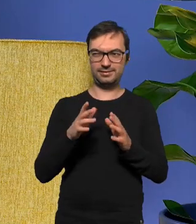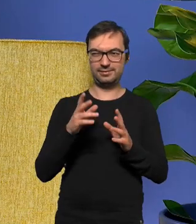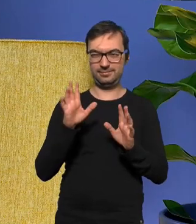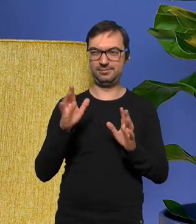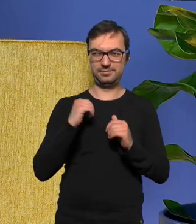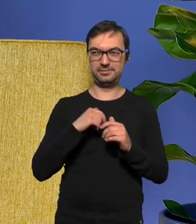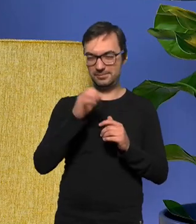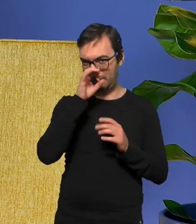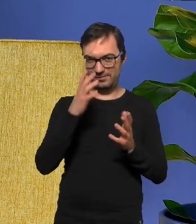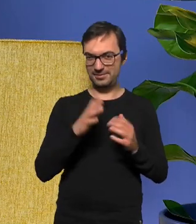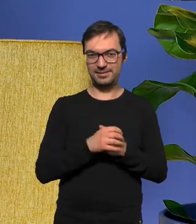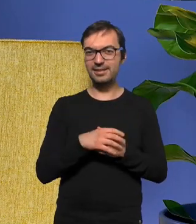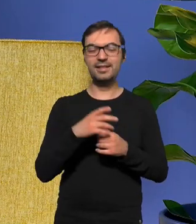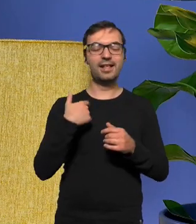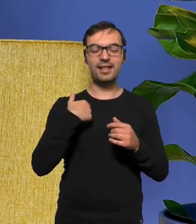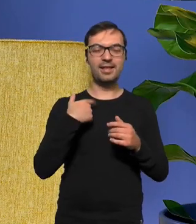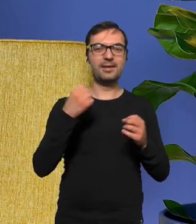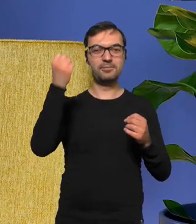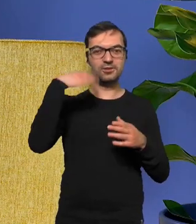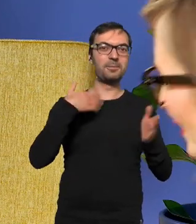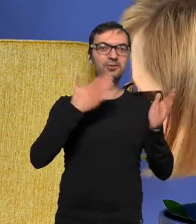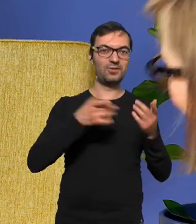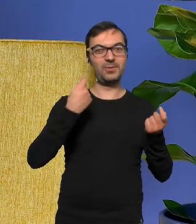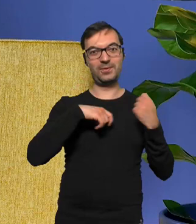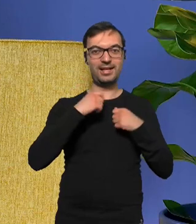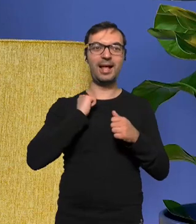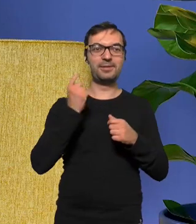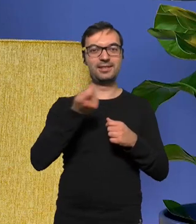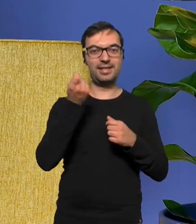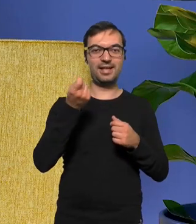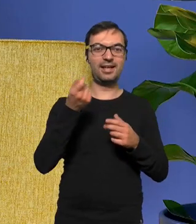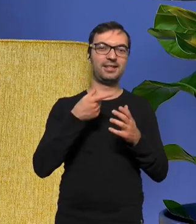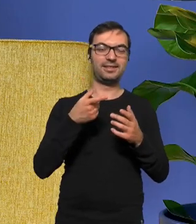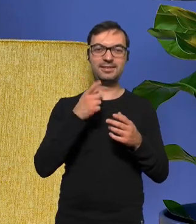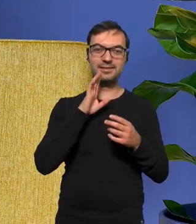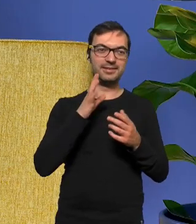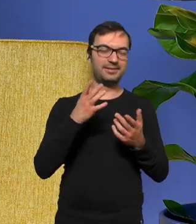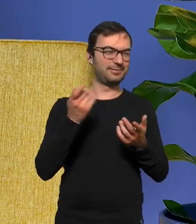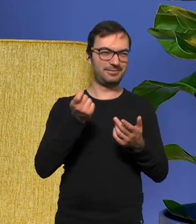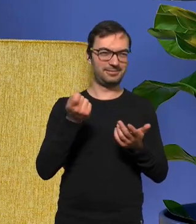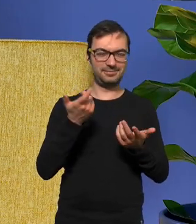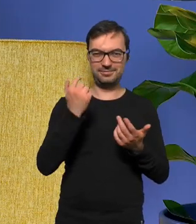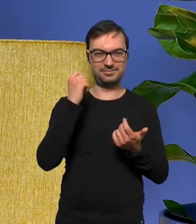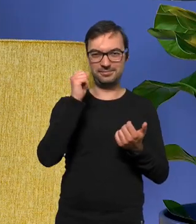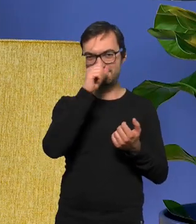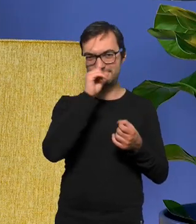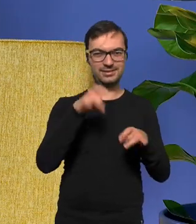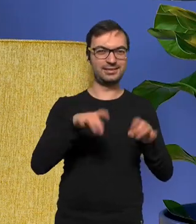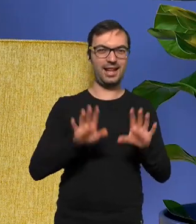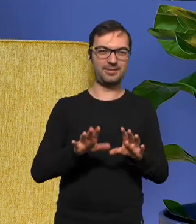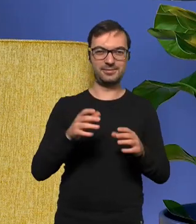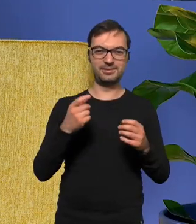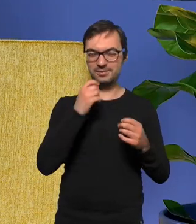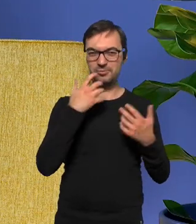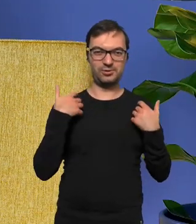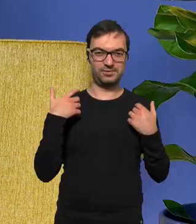wykąpałem się przygotowałem się na jakieś wyjście, żeby pojechać do jakiejś do jakiejś sklepu w